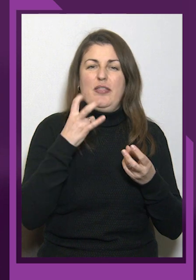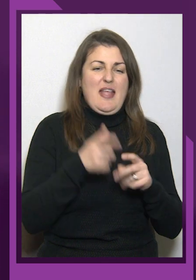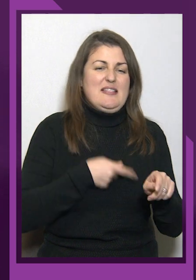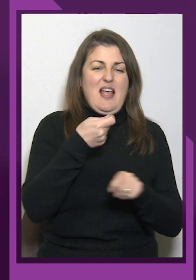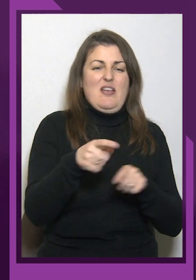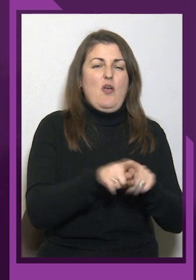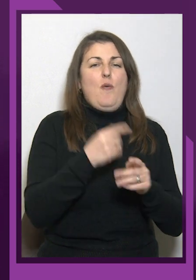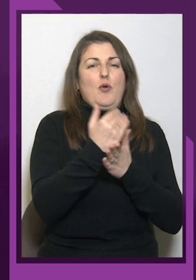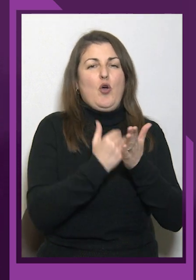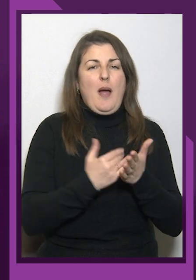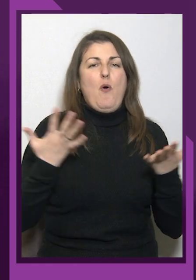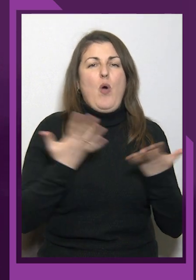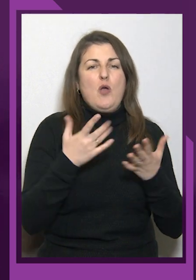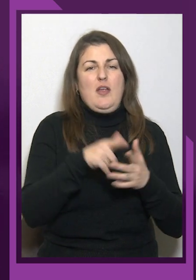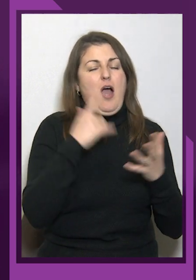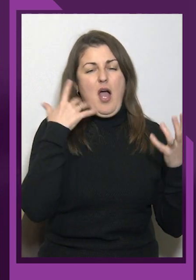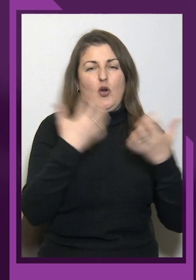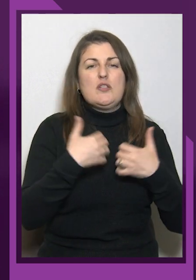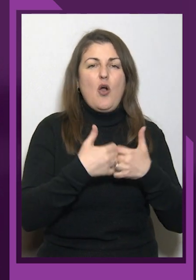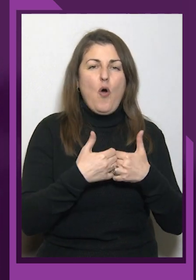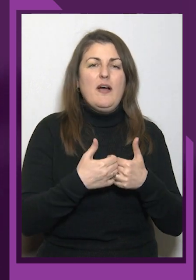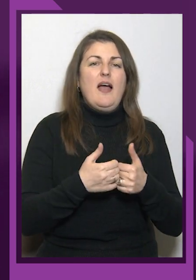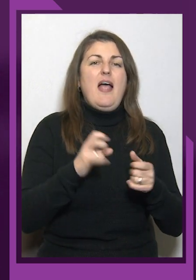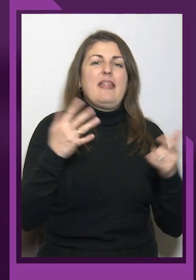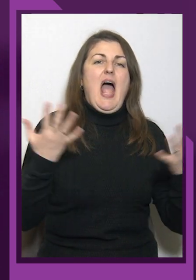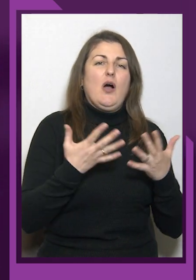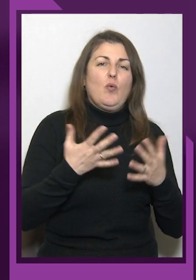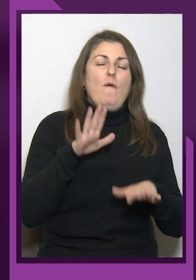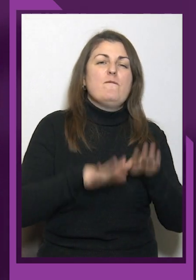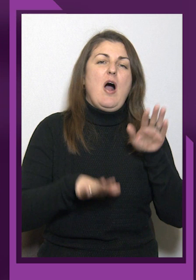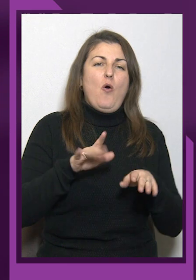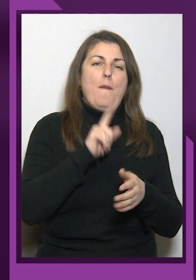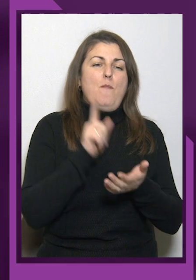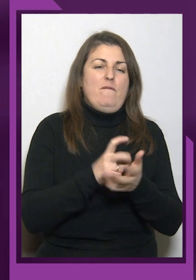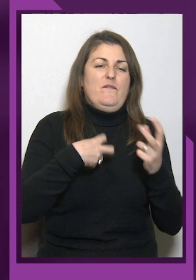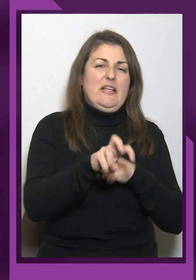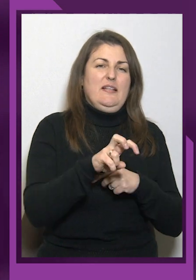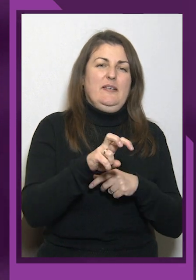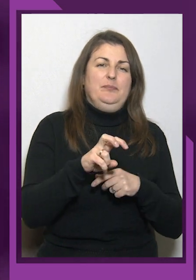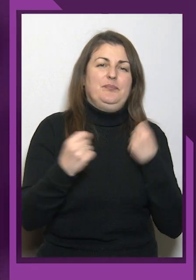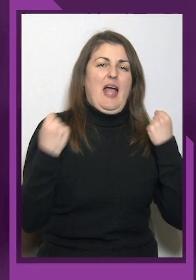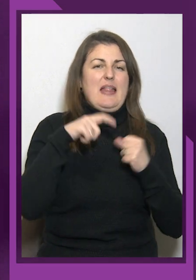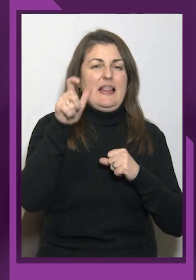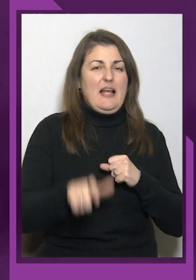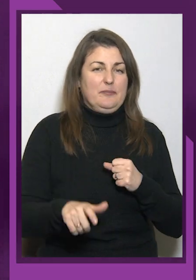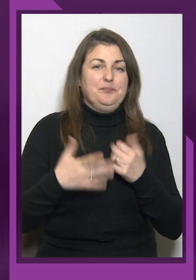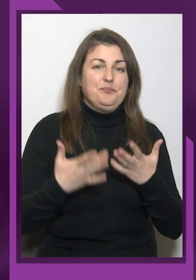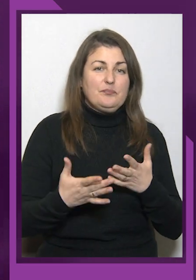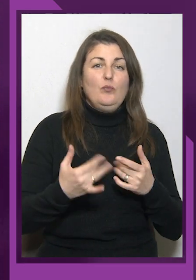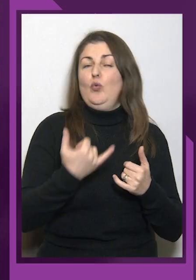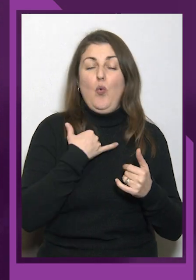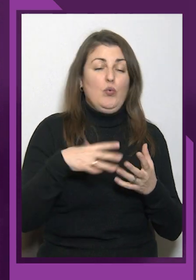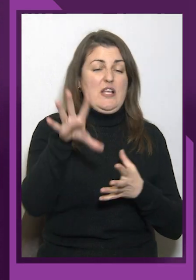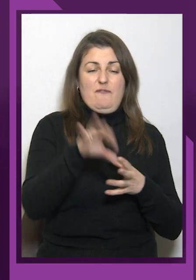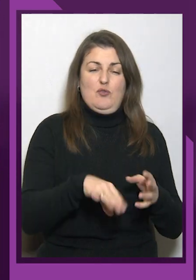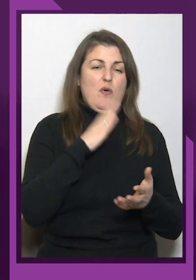таку програму, по котрій розраховується, на яку вагу повинен вийти атлет. У нас